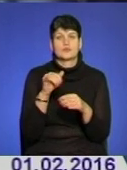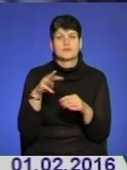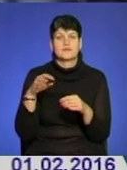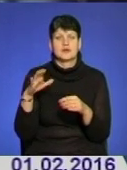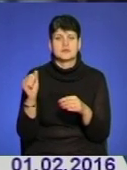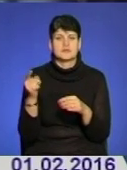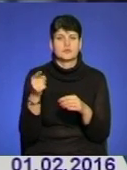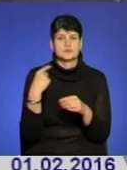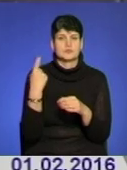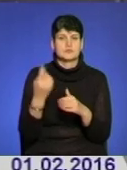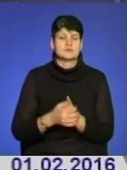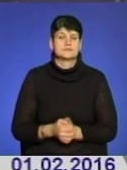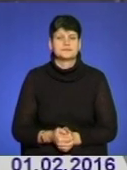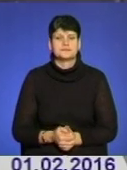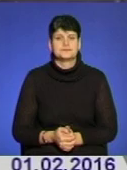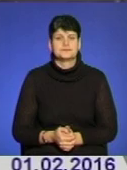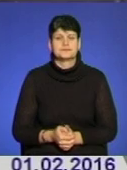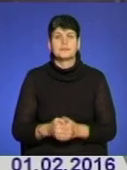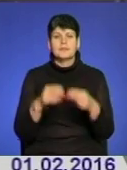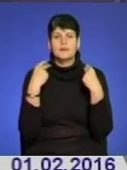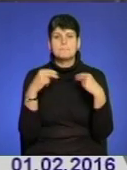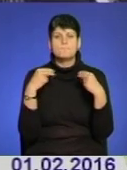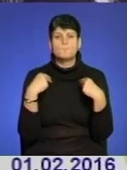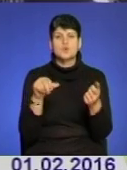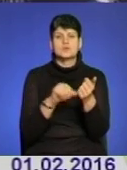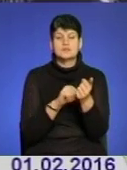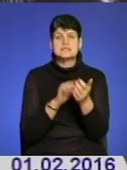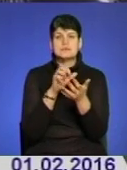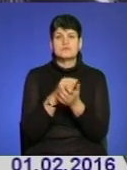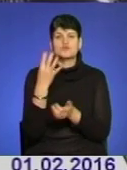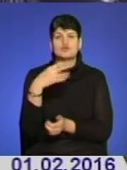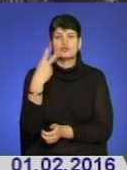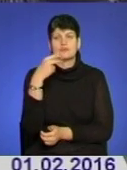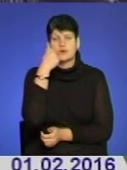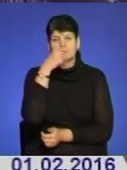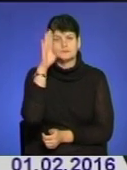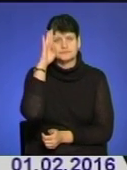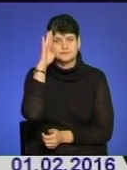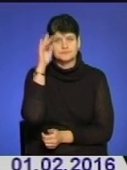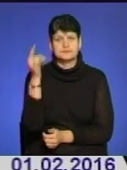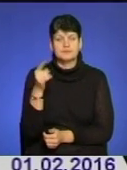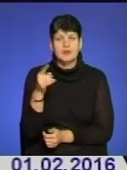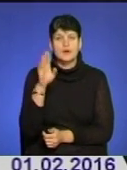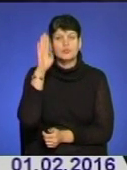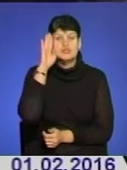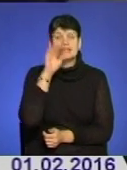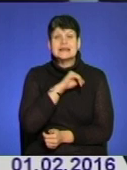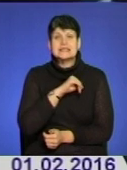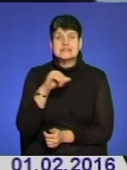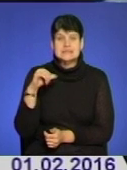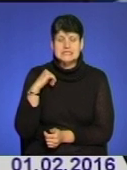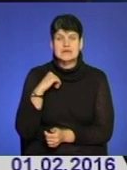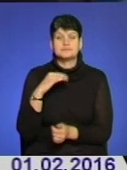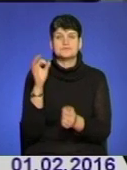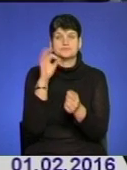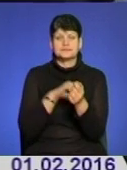Тернопільській області. Збутом наркотичних речовин займався 42-річний житель Тернополя. Чоловік не тільки сам живав опій,